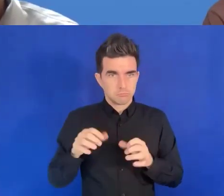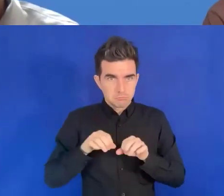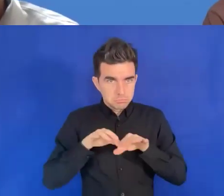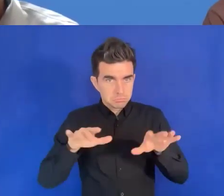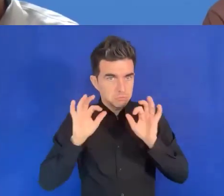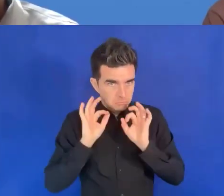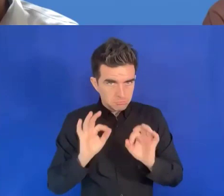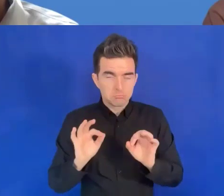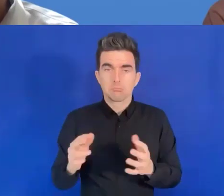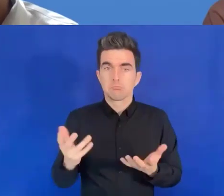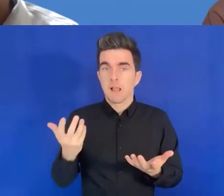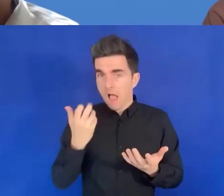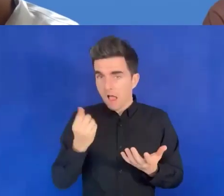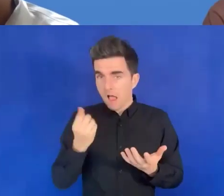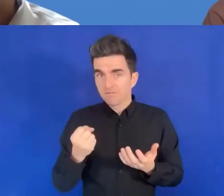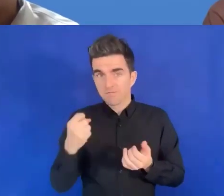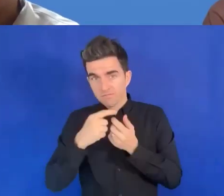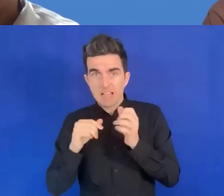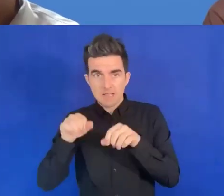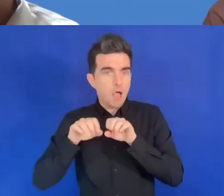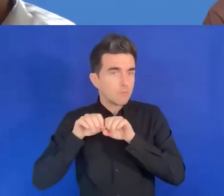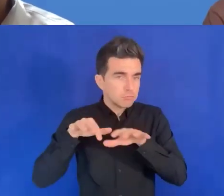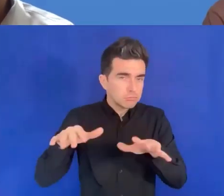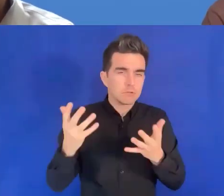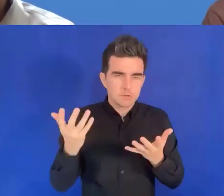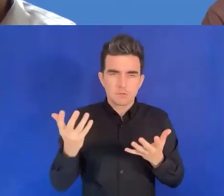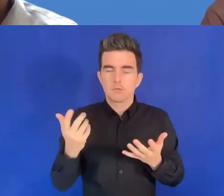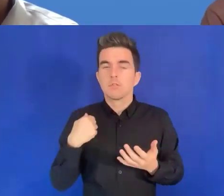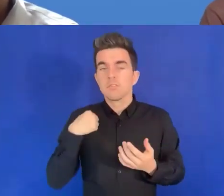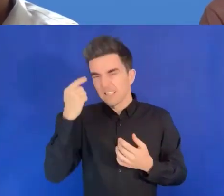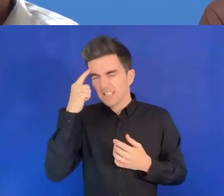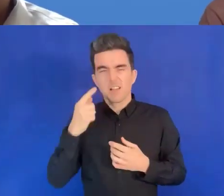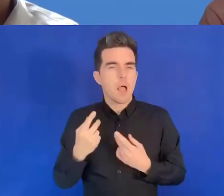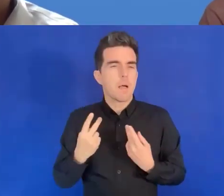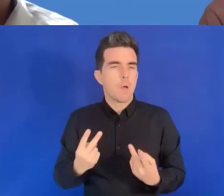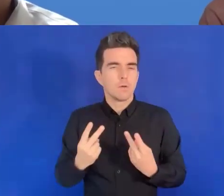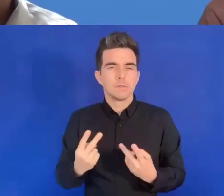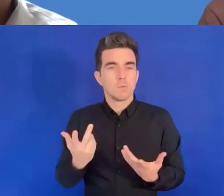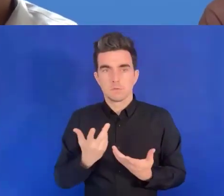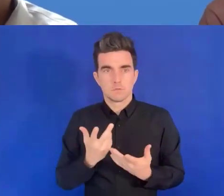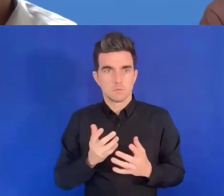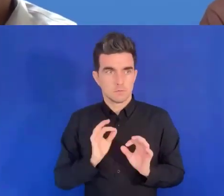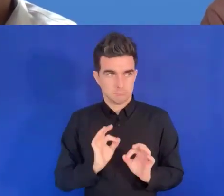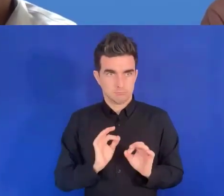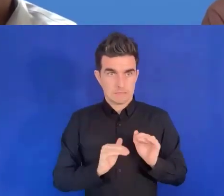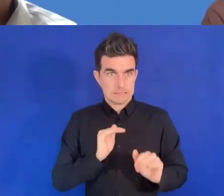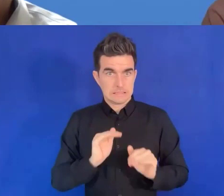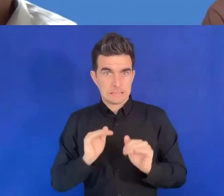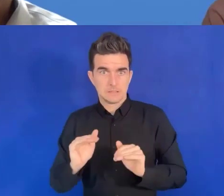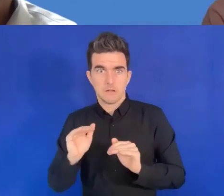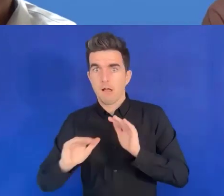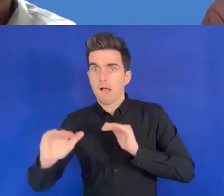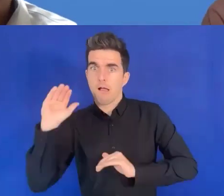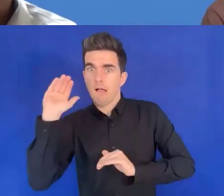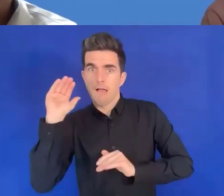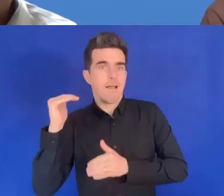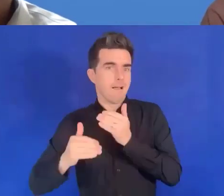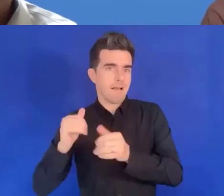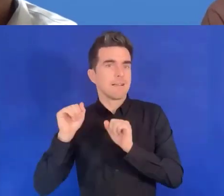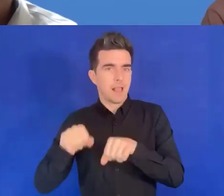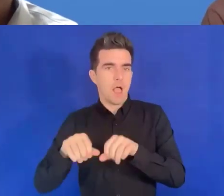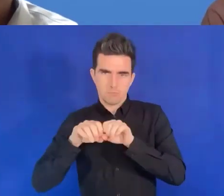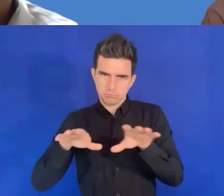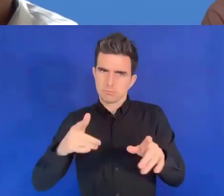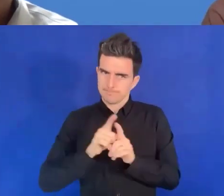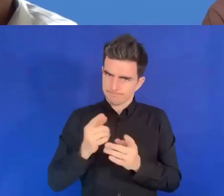gratuitement disponible. Je veux dire que ça sera une bonne chose.'est une demande publique. Maintenant, la prochaine